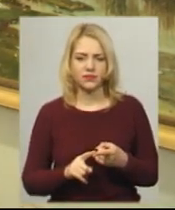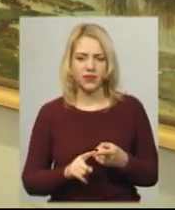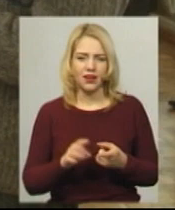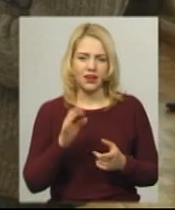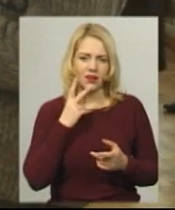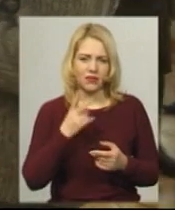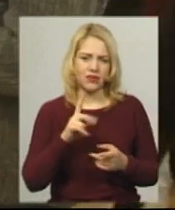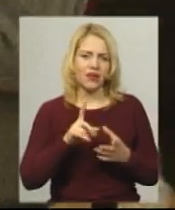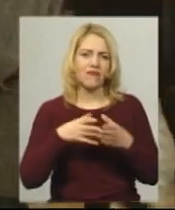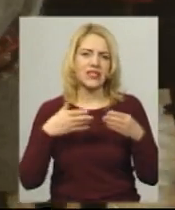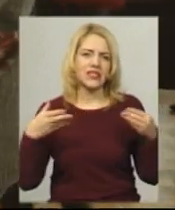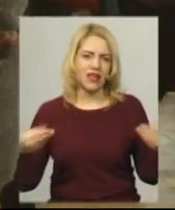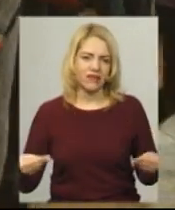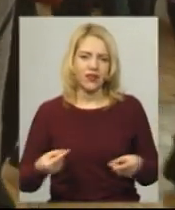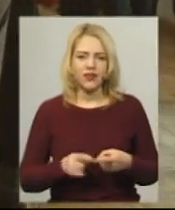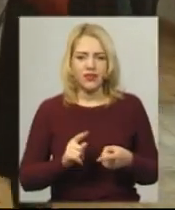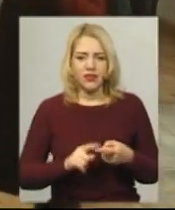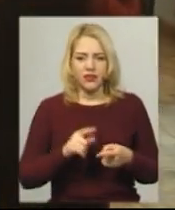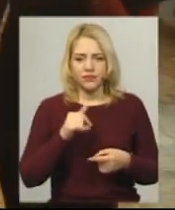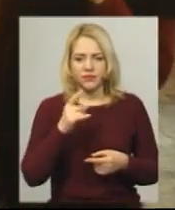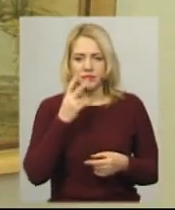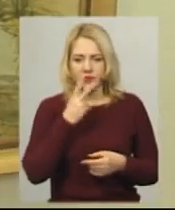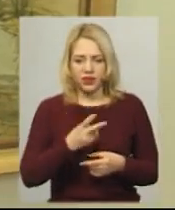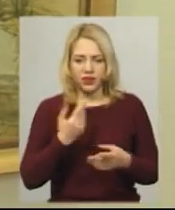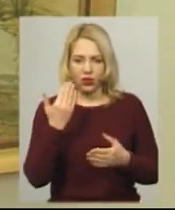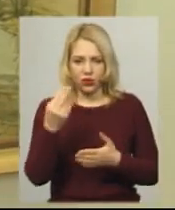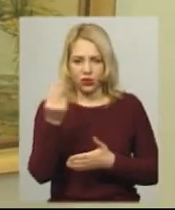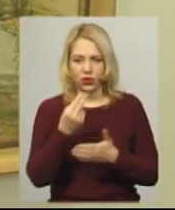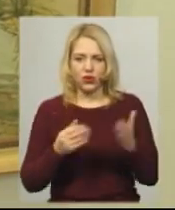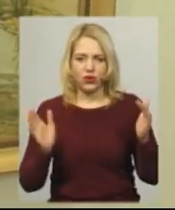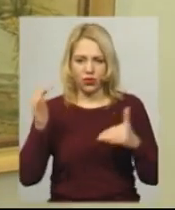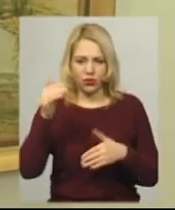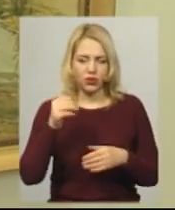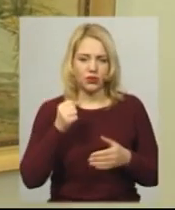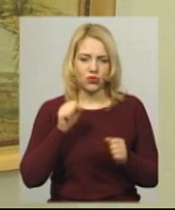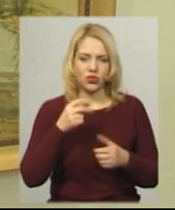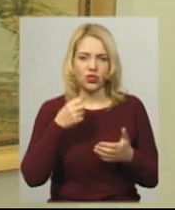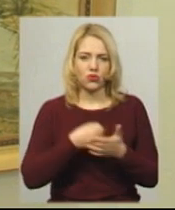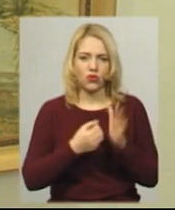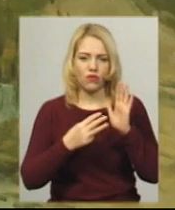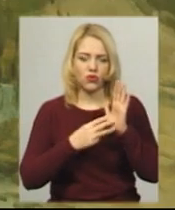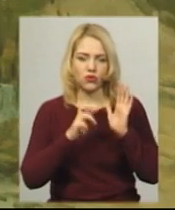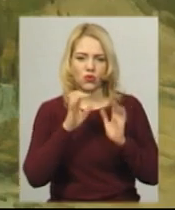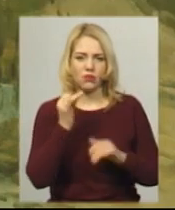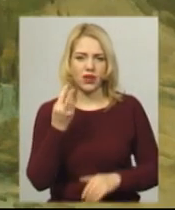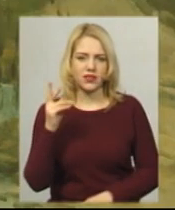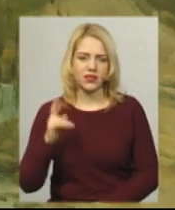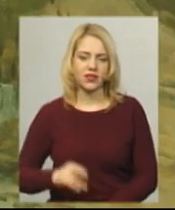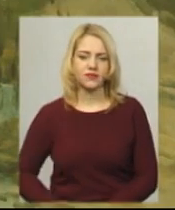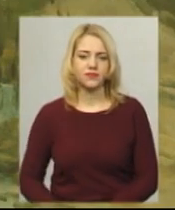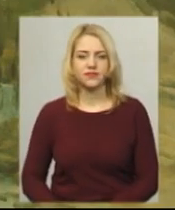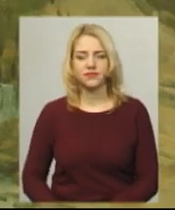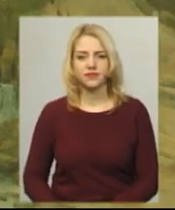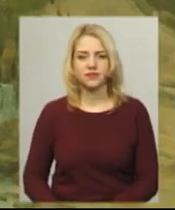розлив весняний. Переглянути виставку подільського художника Віктора Севця можна до 8 березня. Тетяна Ворожцова, Іван Мовчан. Новини на